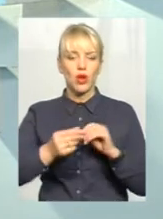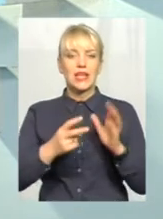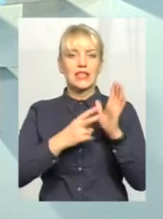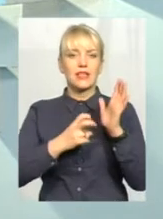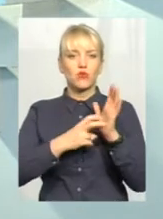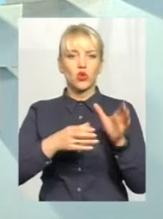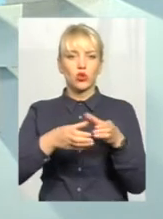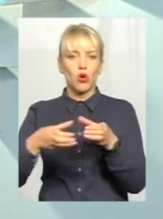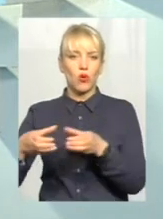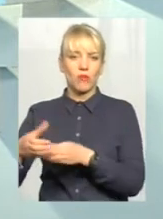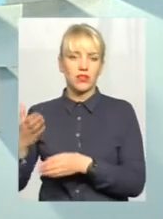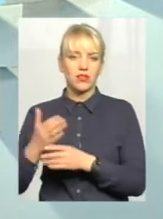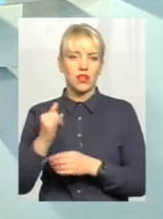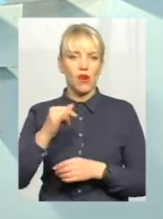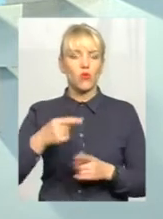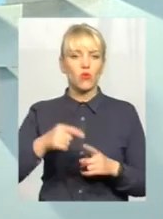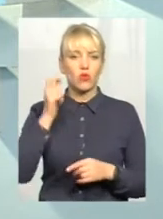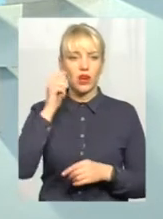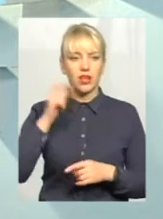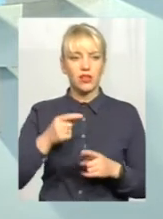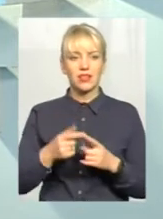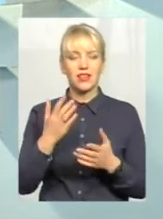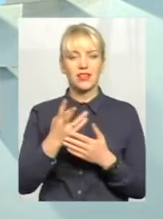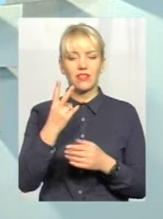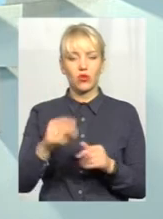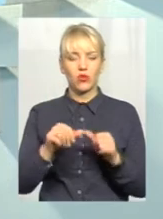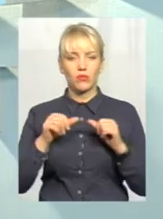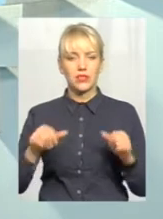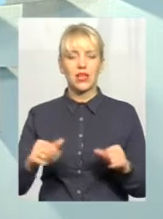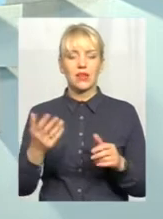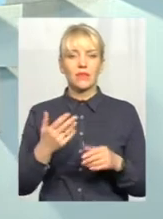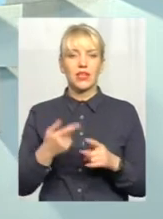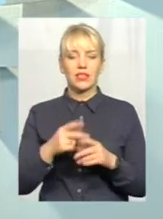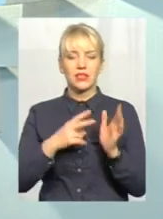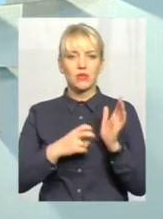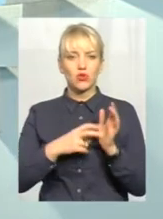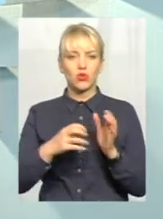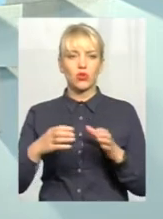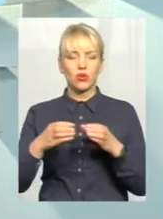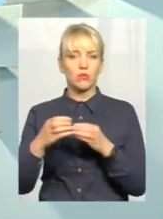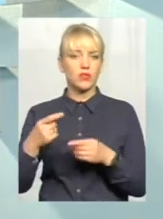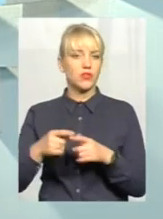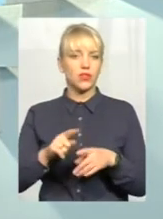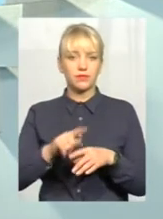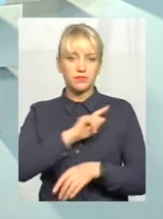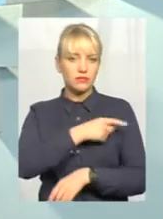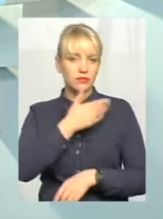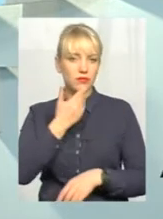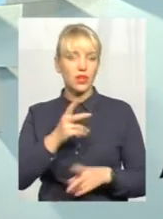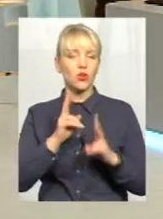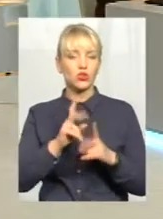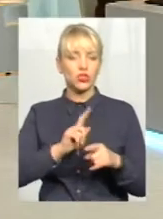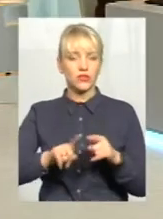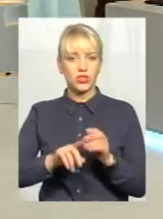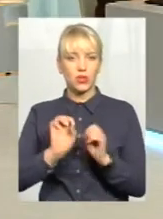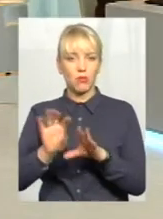на сьогоднішній день. Зрозуміло, що комісія Мінрегіону, яка засідає двічі на тиждень, 700 громад, вона просто зашиється, і тому, хто швидше